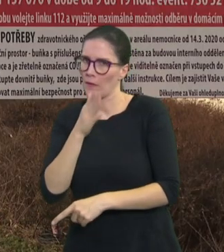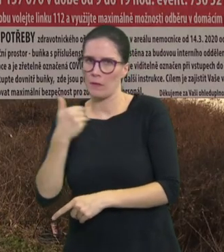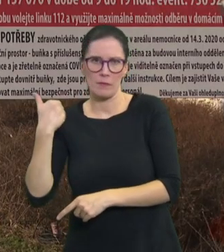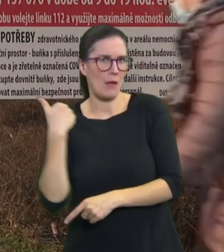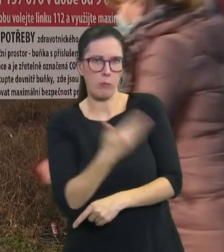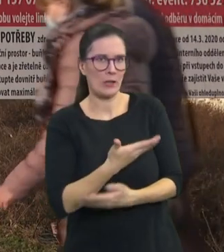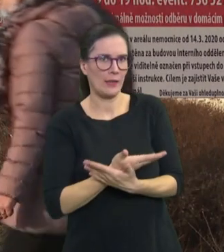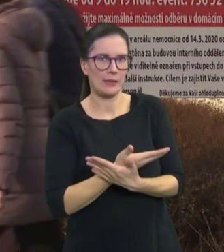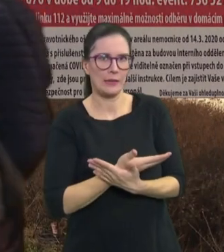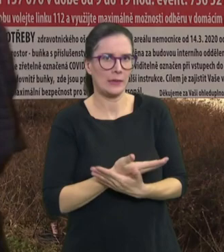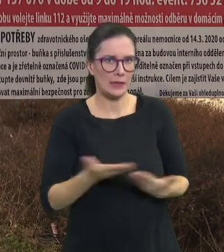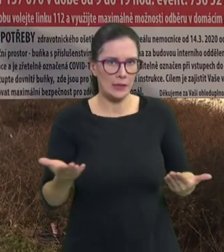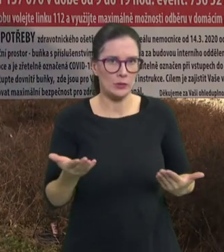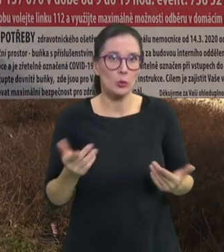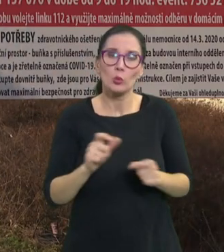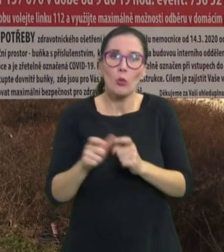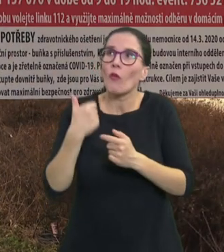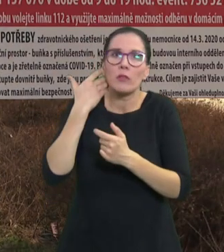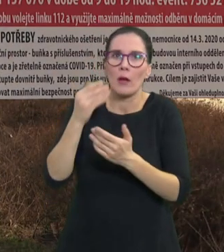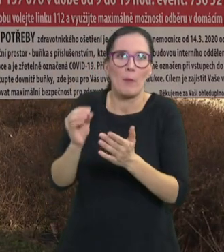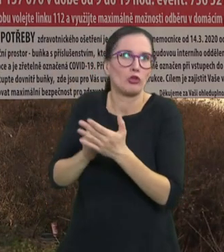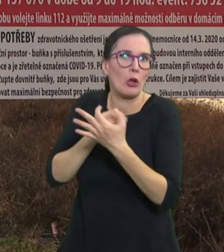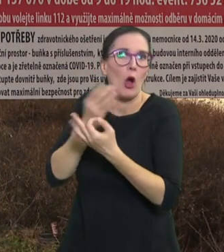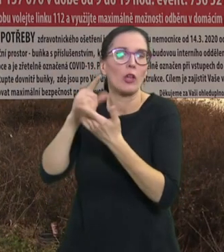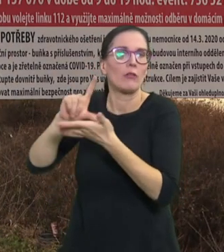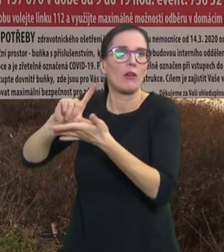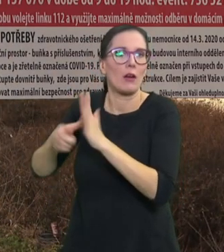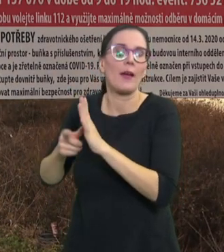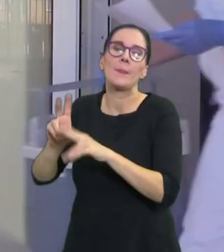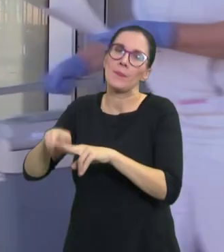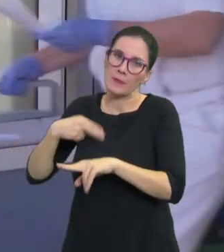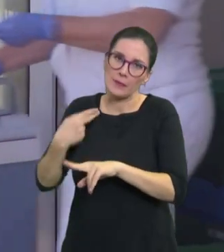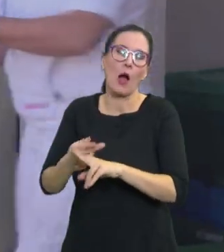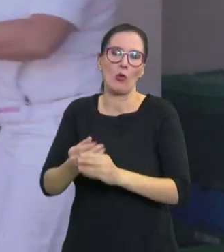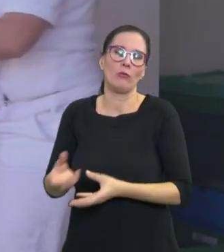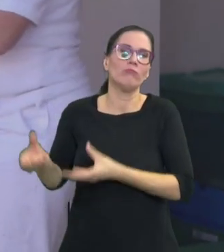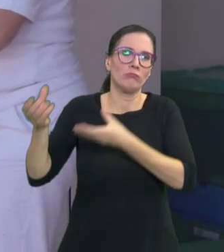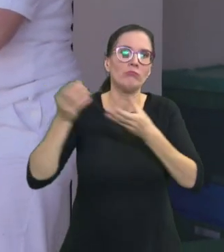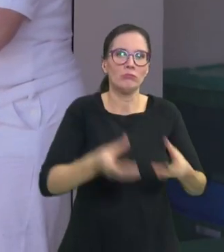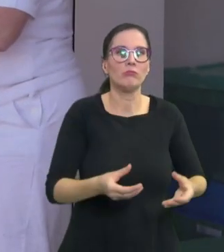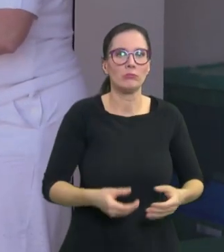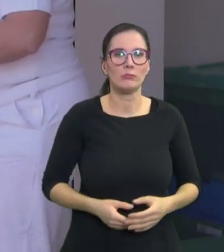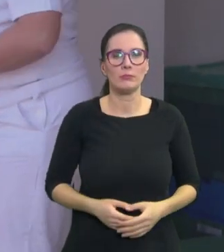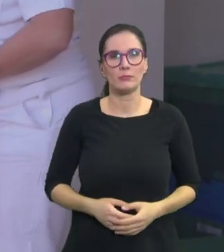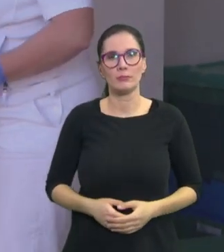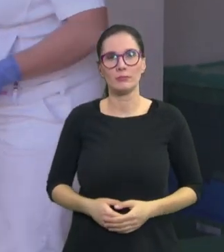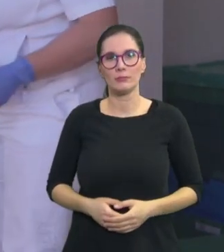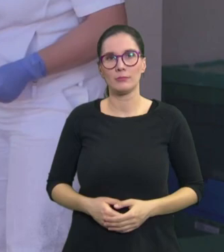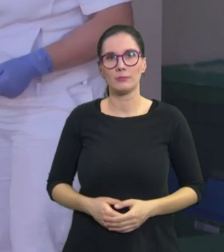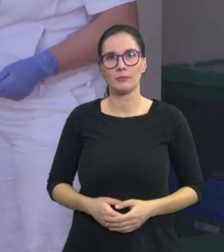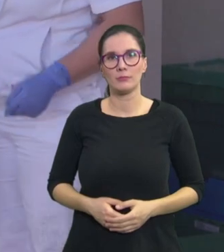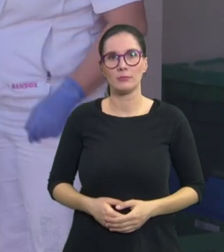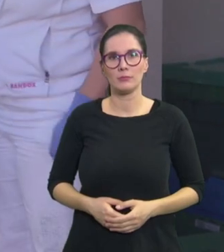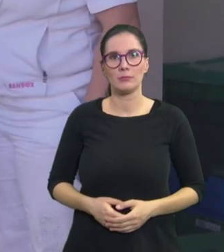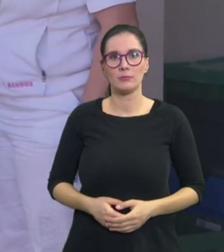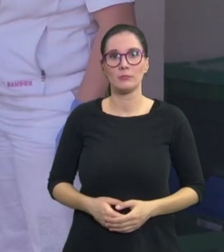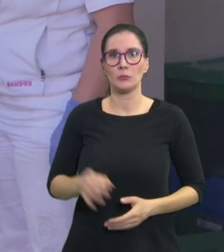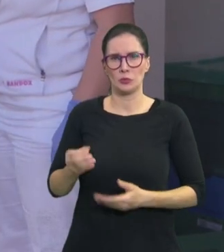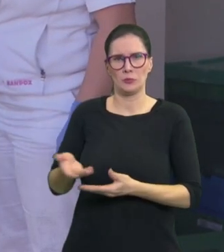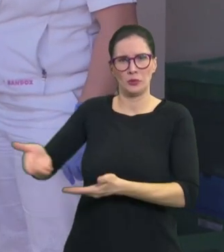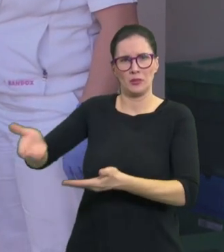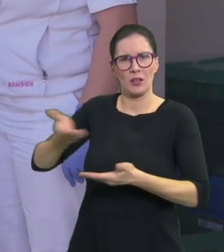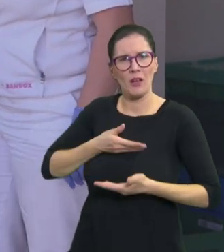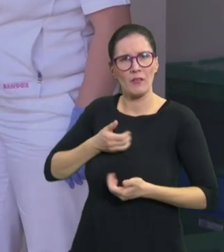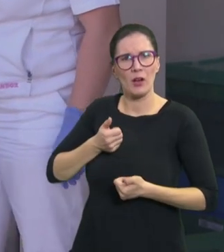S tím, že ještě nemají informace od kraje. Nakonec ale k předání došlo. Tak jste nám dali kolik těch vakcín.